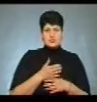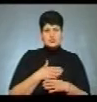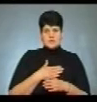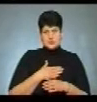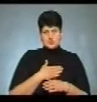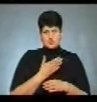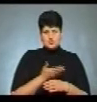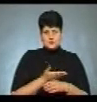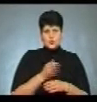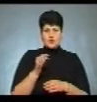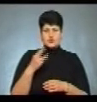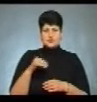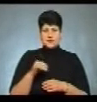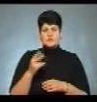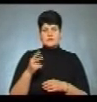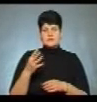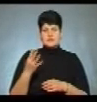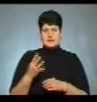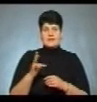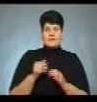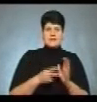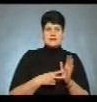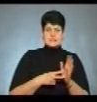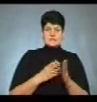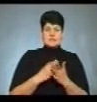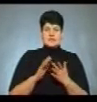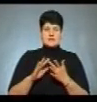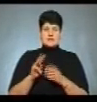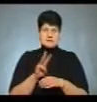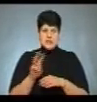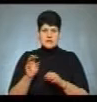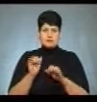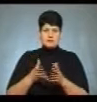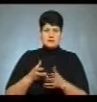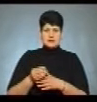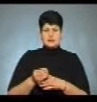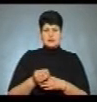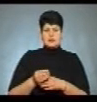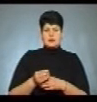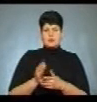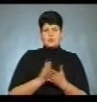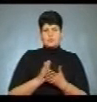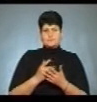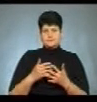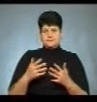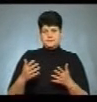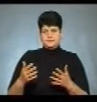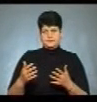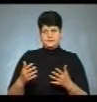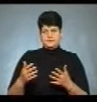Ощад24на сім'я, в нас сайт, де можна сплачувати комунальні чи будь-які інші платежі, щоб